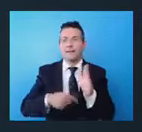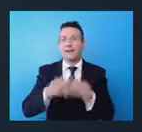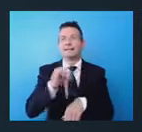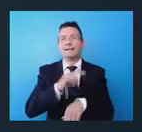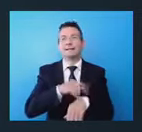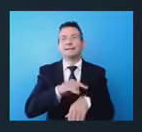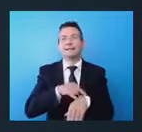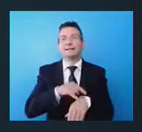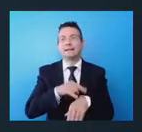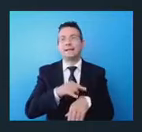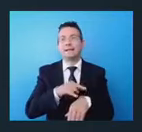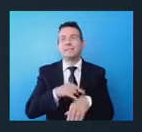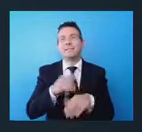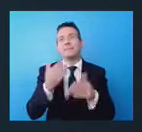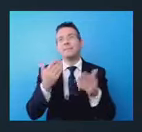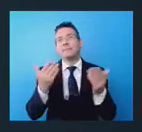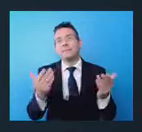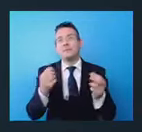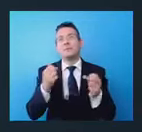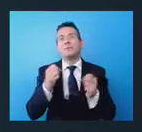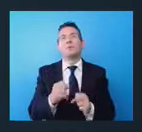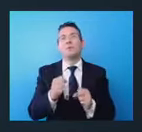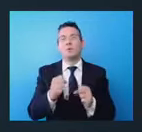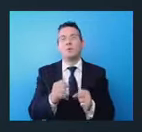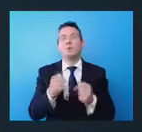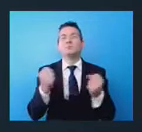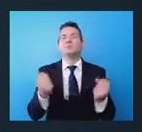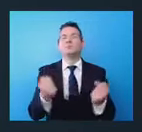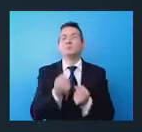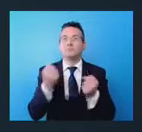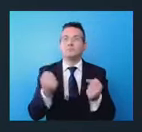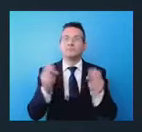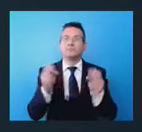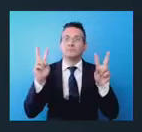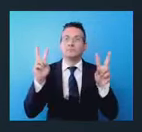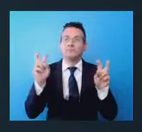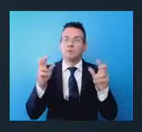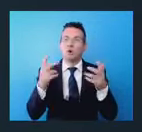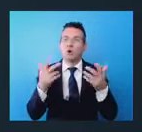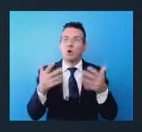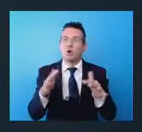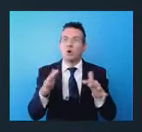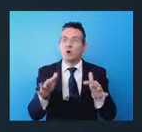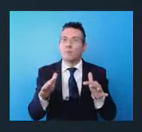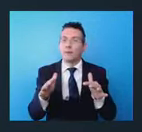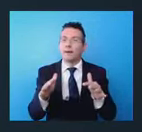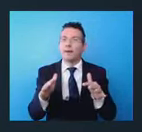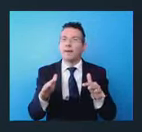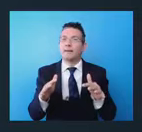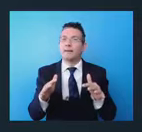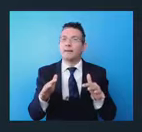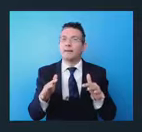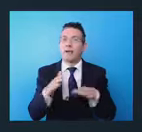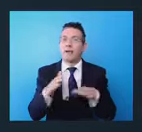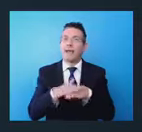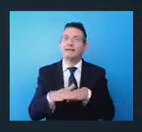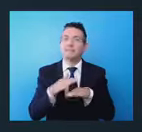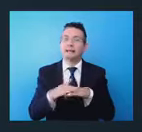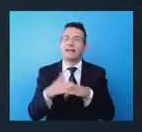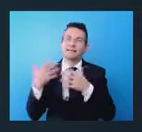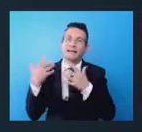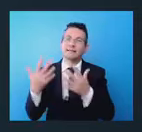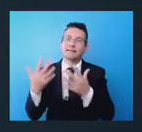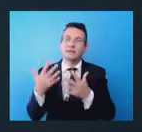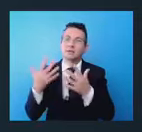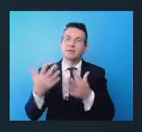tenere una manifestazione sul tema che ormai è un'esperienza decennale, che è il MED Blue Economy